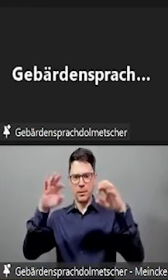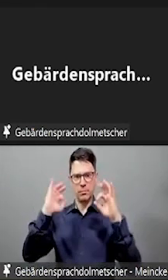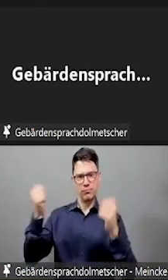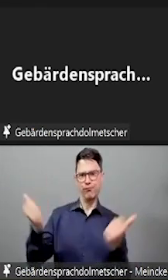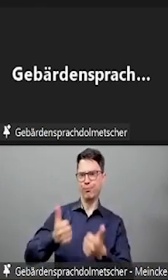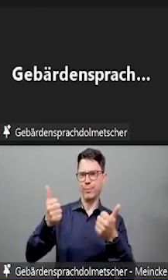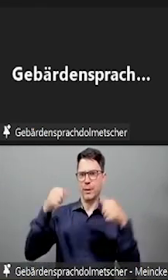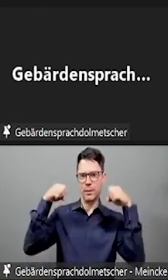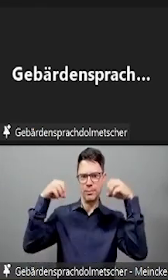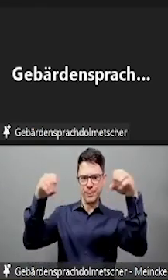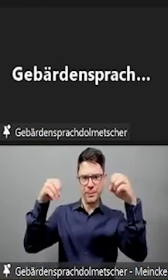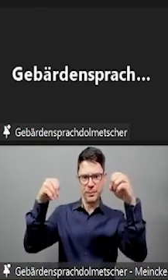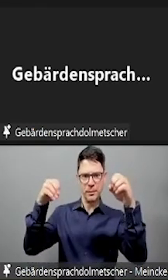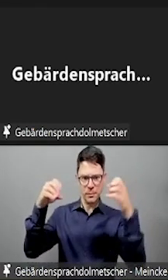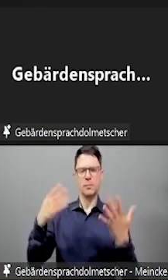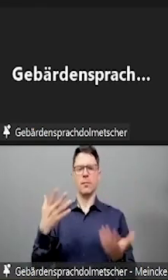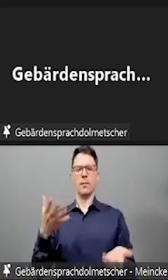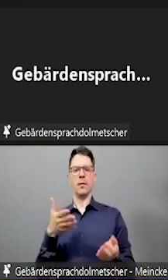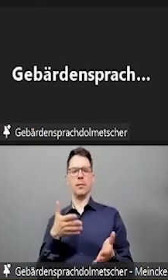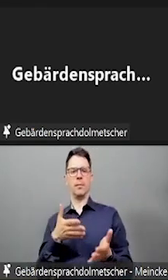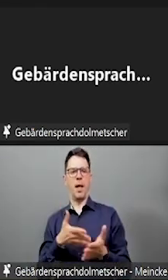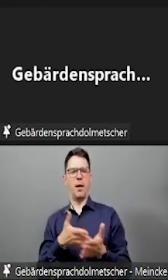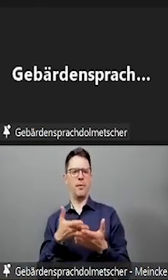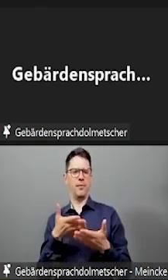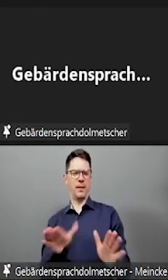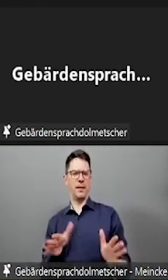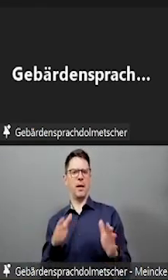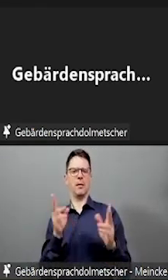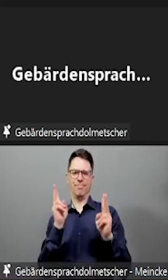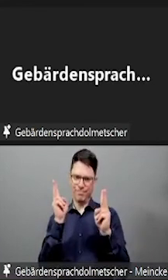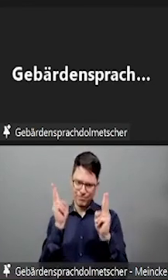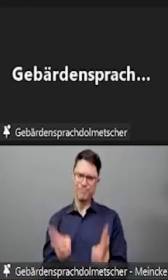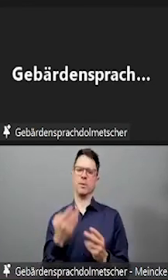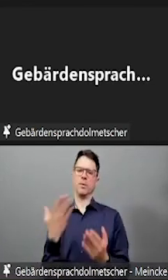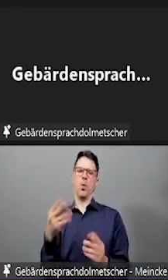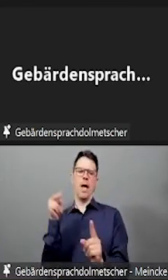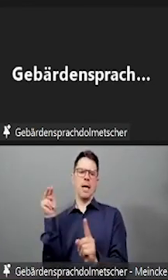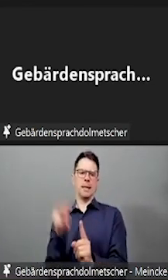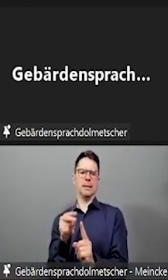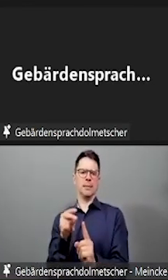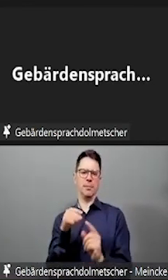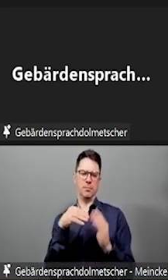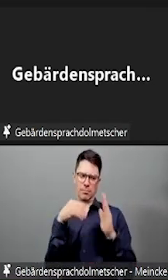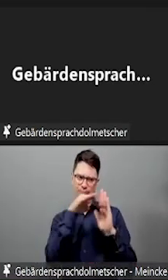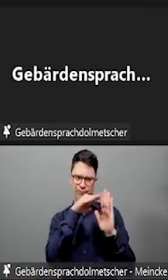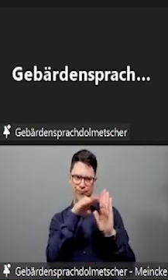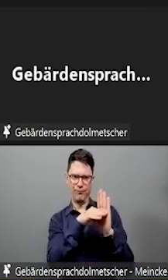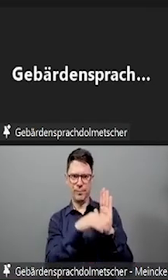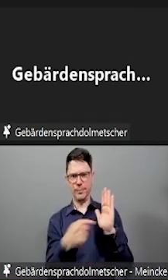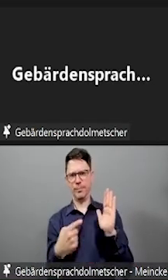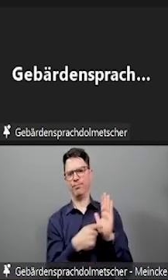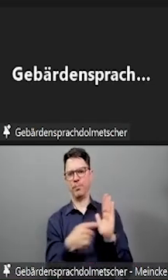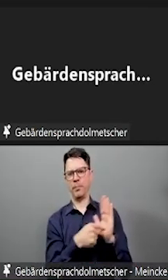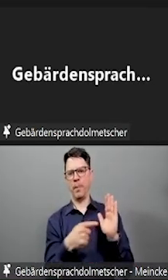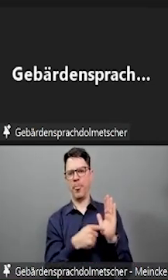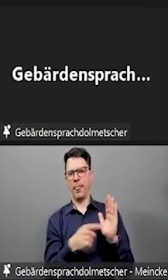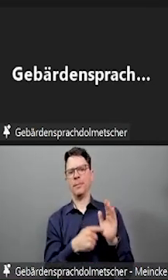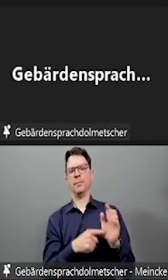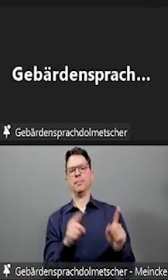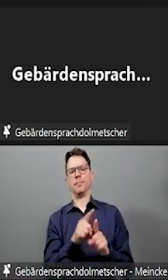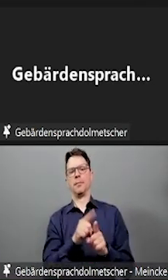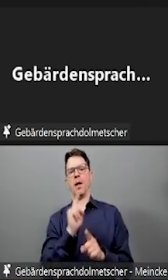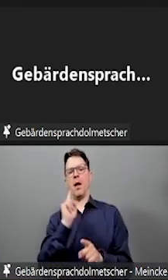ansetzt, in dem möglichst viele Studierende gut teilnehmen können. Es kann für einige Studierende mit chronischen Erkrankungen